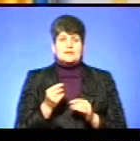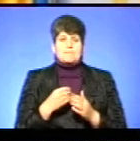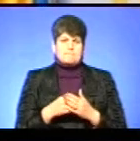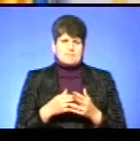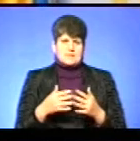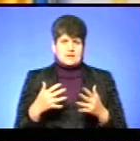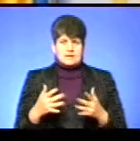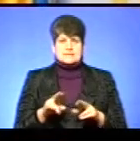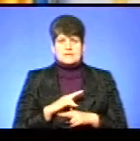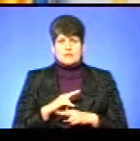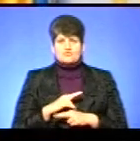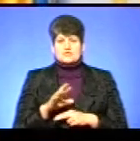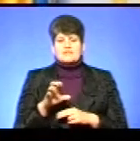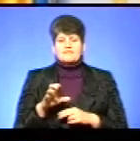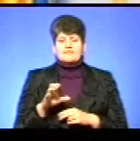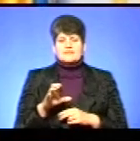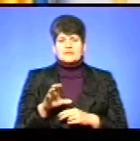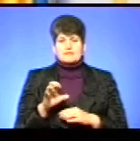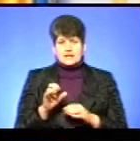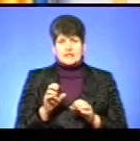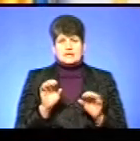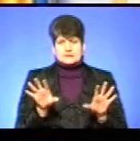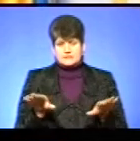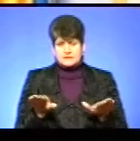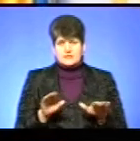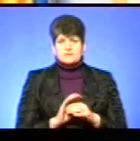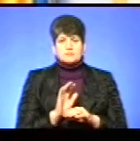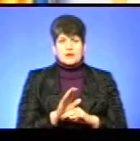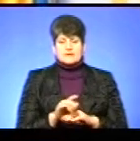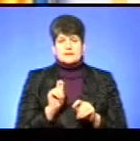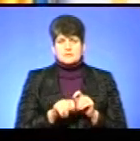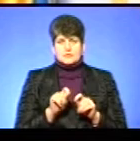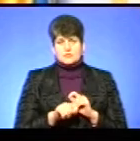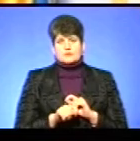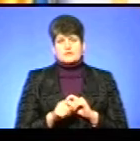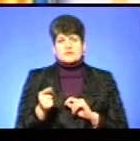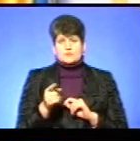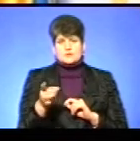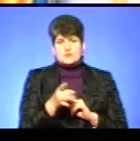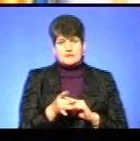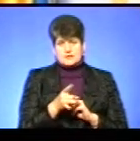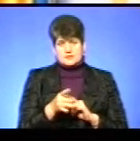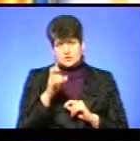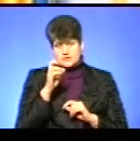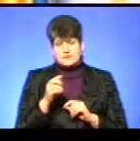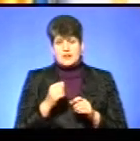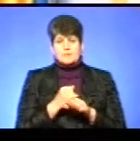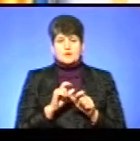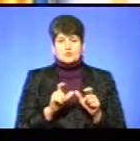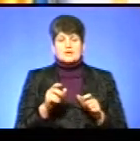загинувших тварин, направили для дослідження в Тернопільську регіональну державну лабораторію